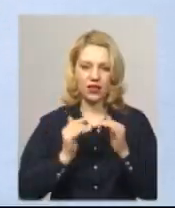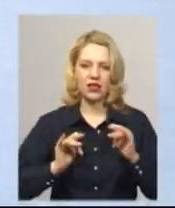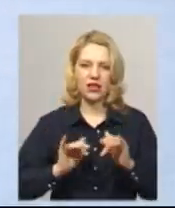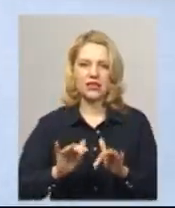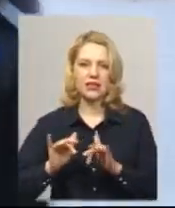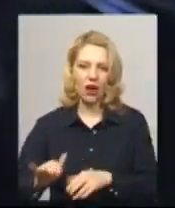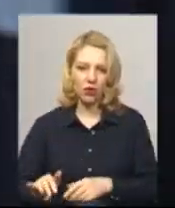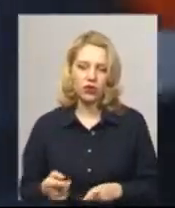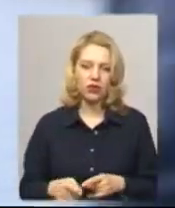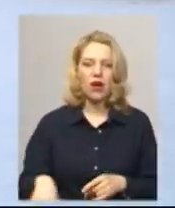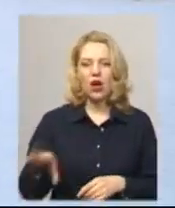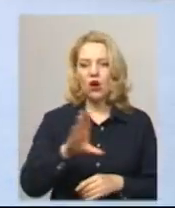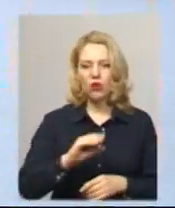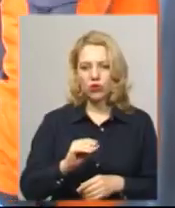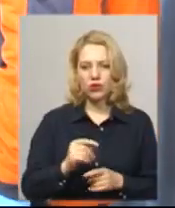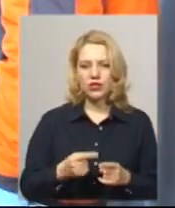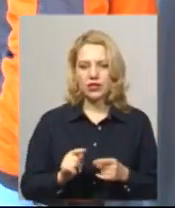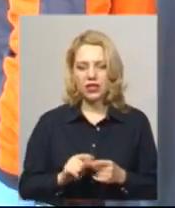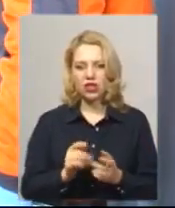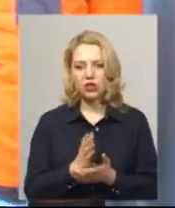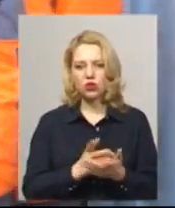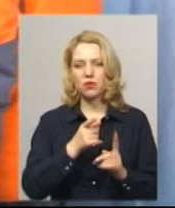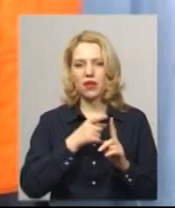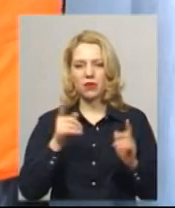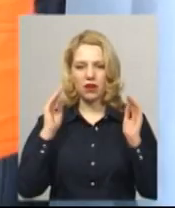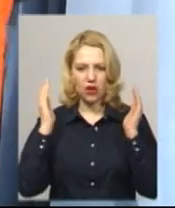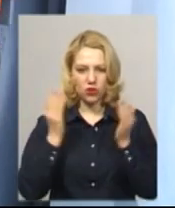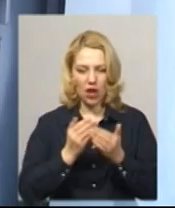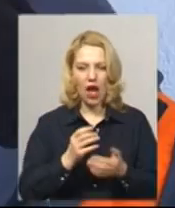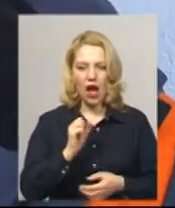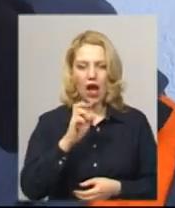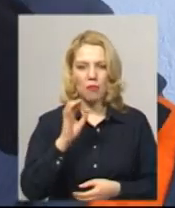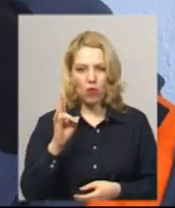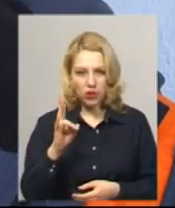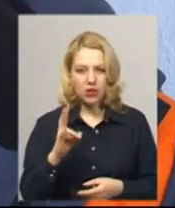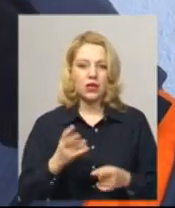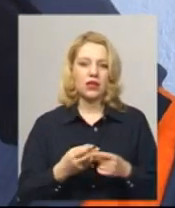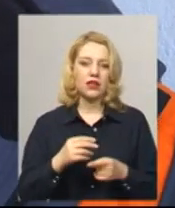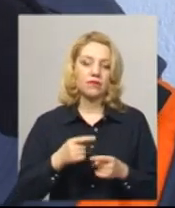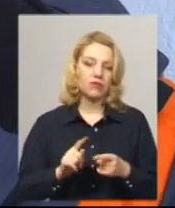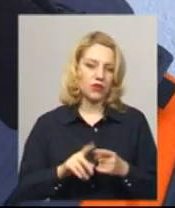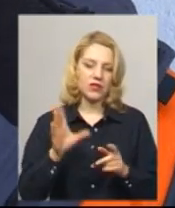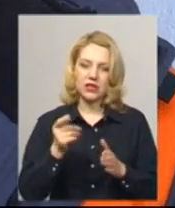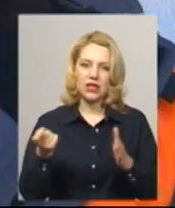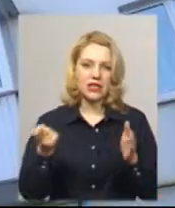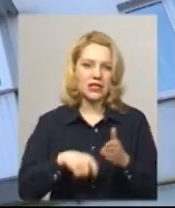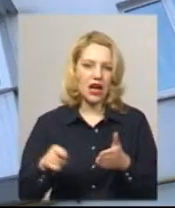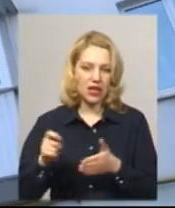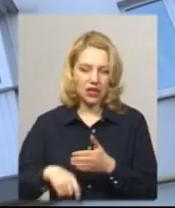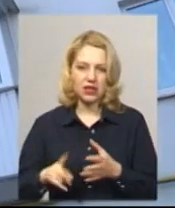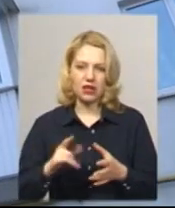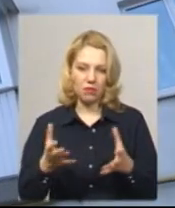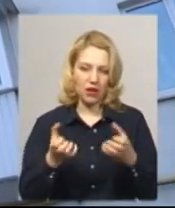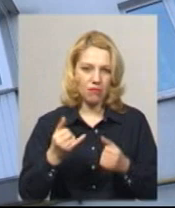Усі абонслужби комунальних підприємств на період карантину закриті. Приймають інформацію і спілкуються виключно у телефонному